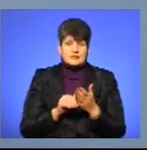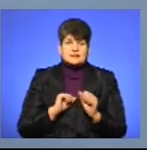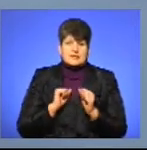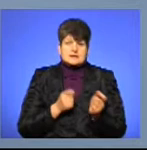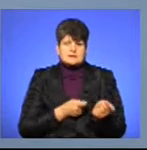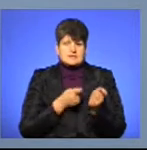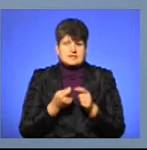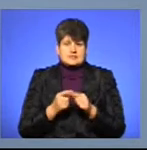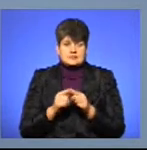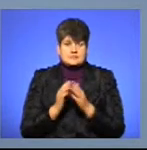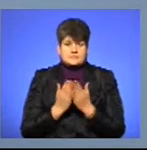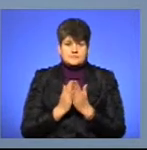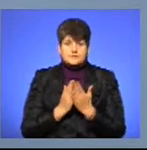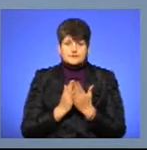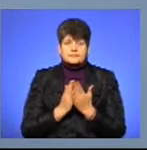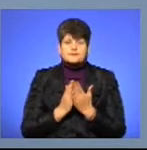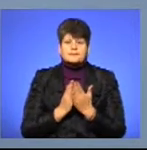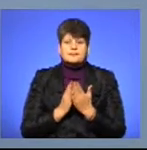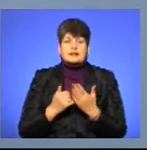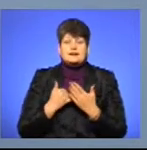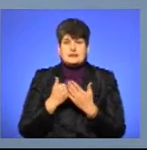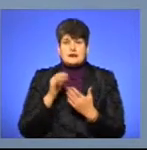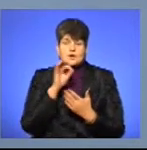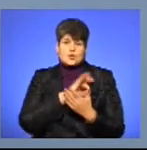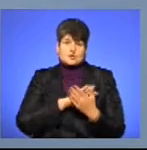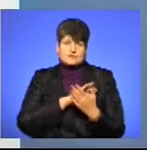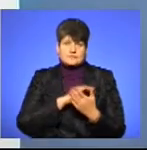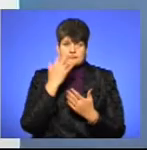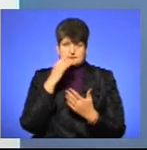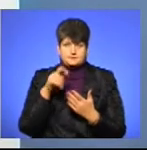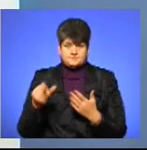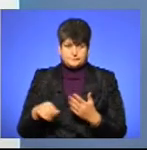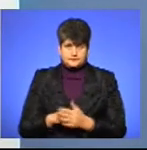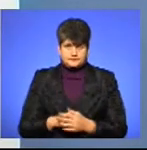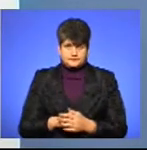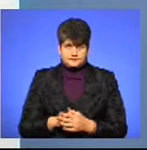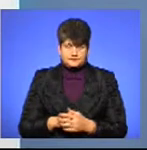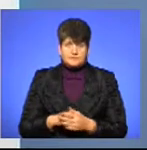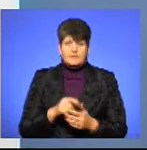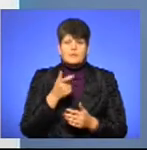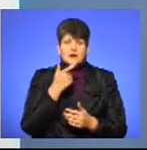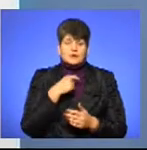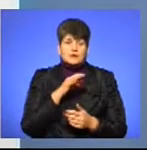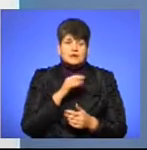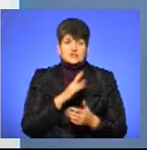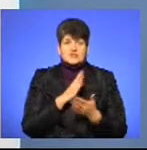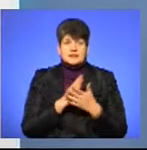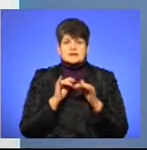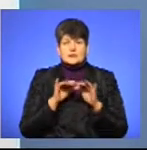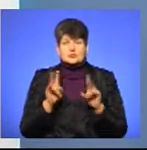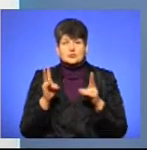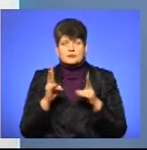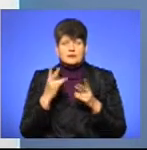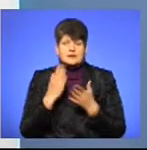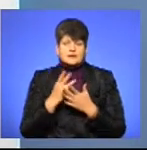аудіокниги для користування незрячими. Пане Олеже, чи є заходи або клуби, які